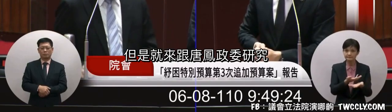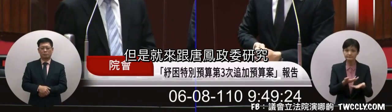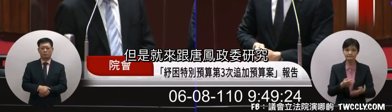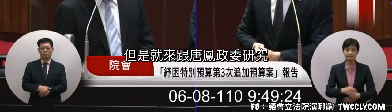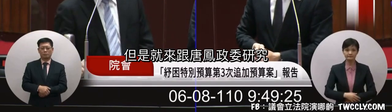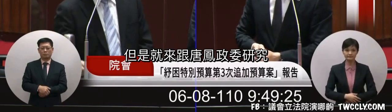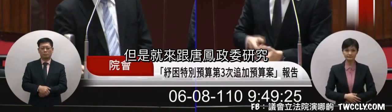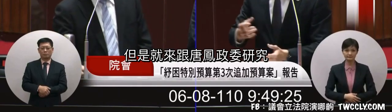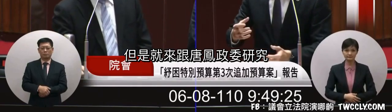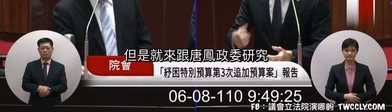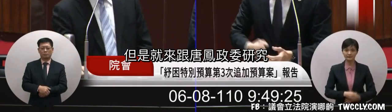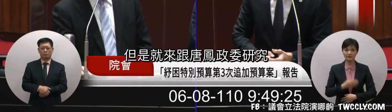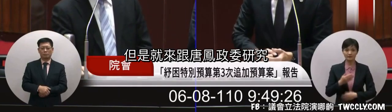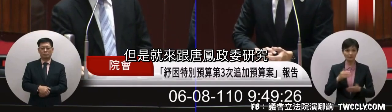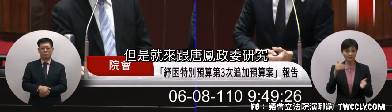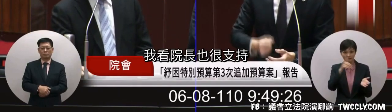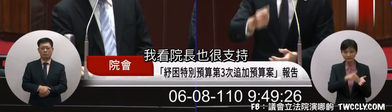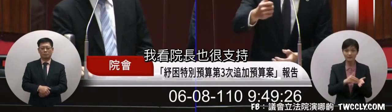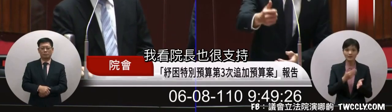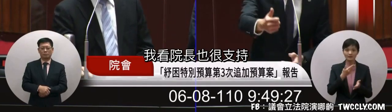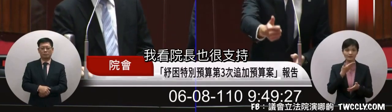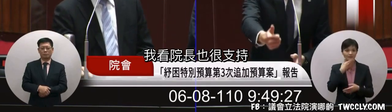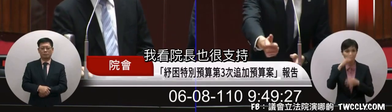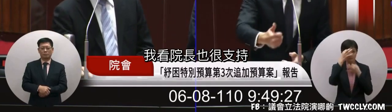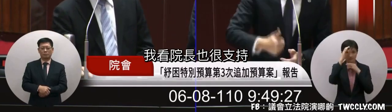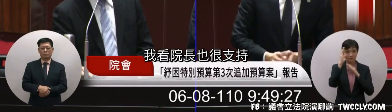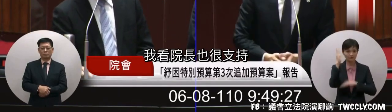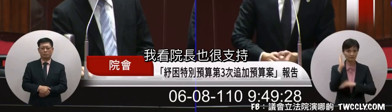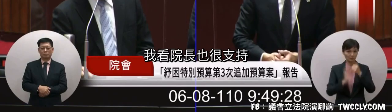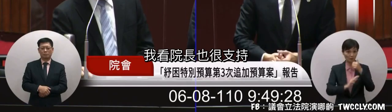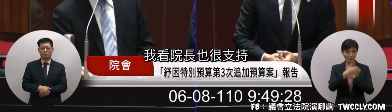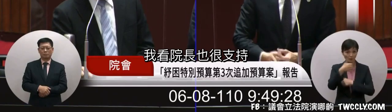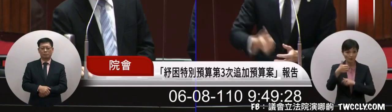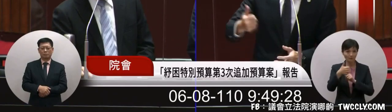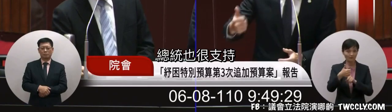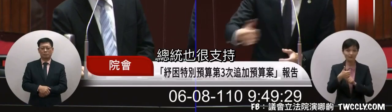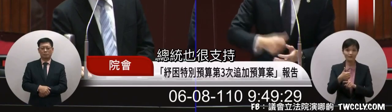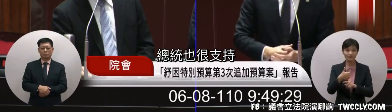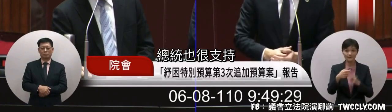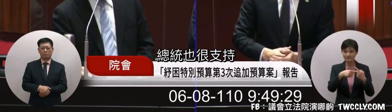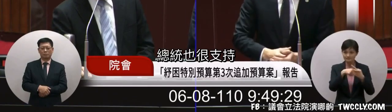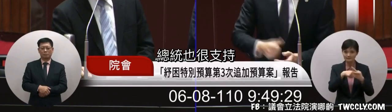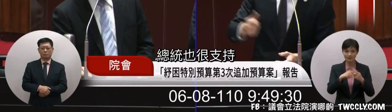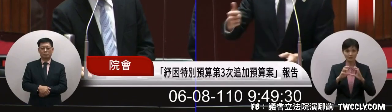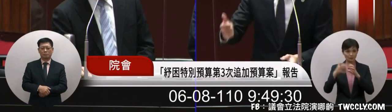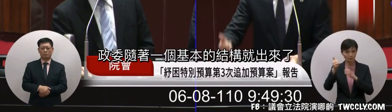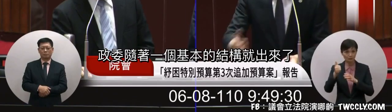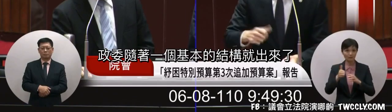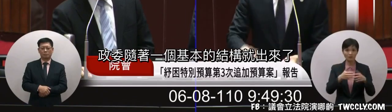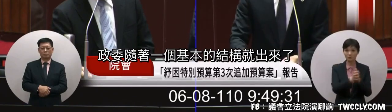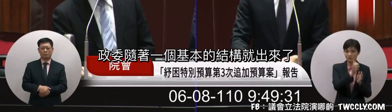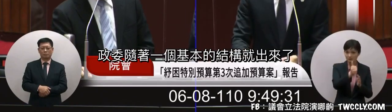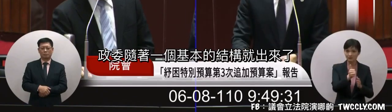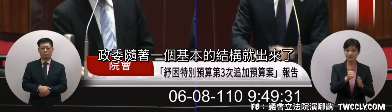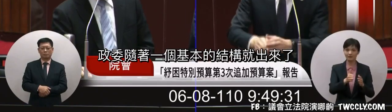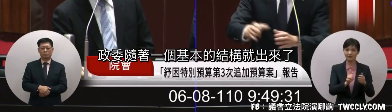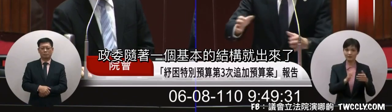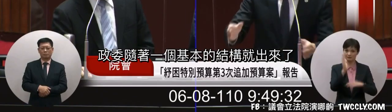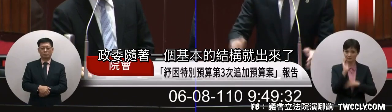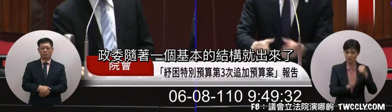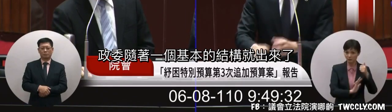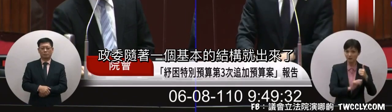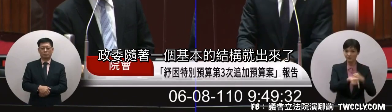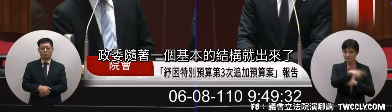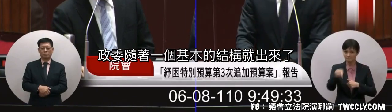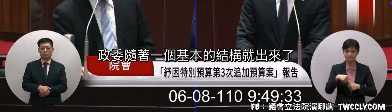委研究我看到議長也很支持總統也很支持政委隨著這個